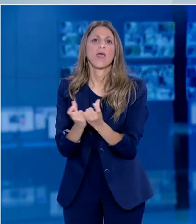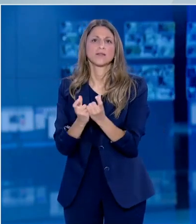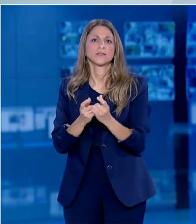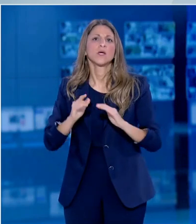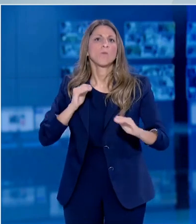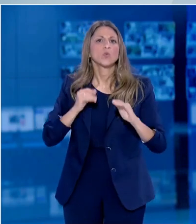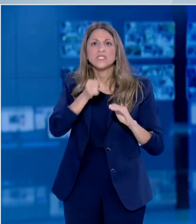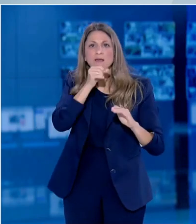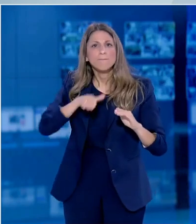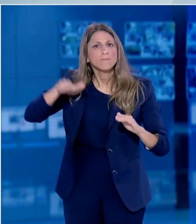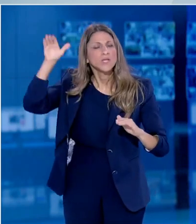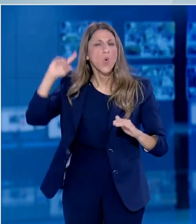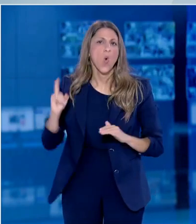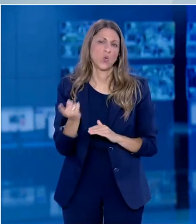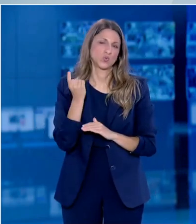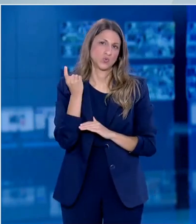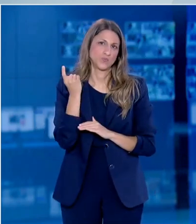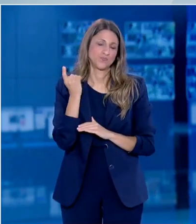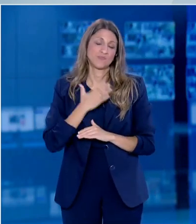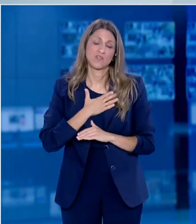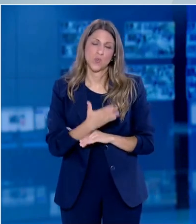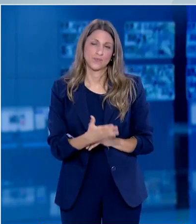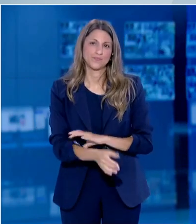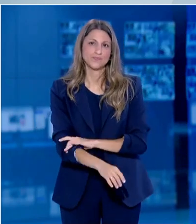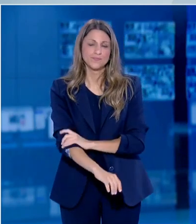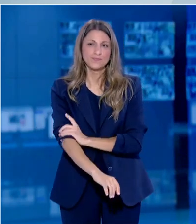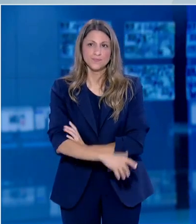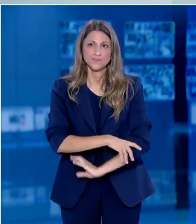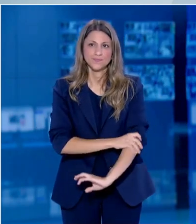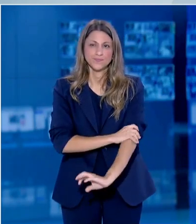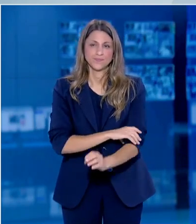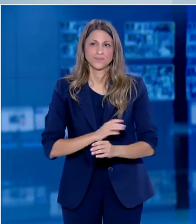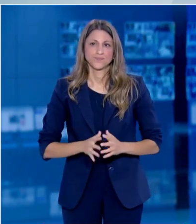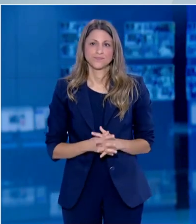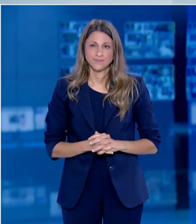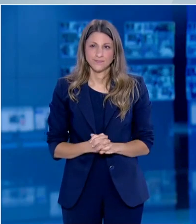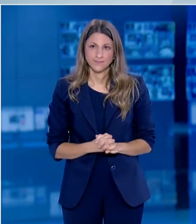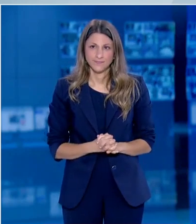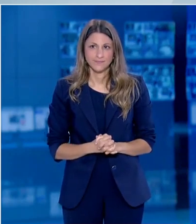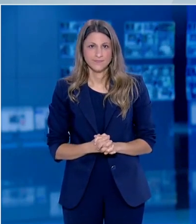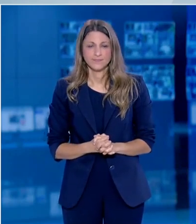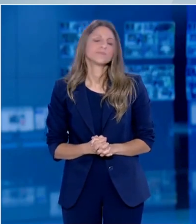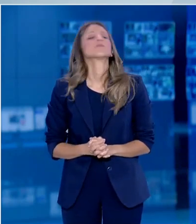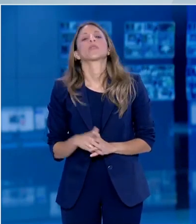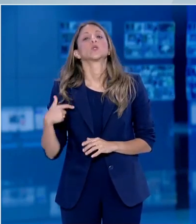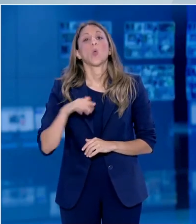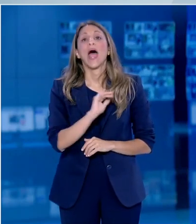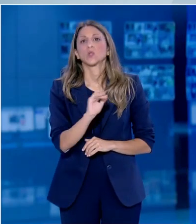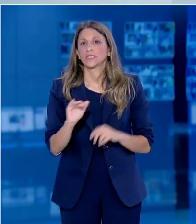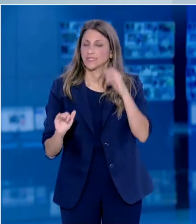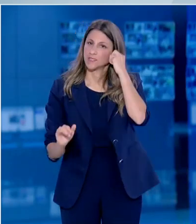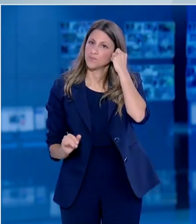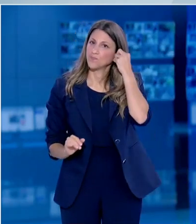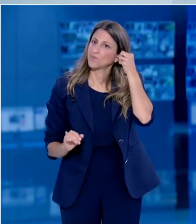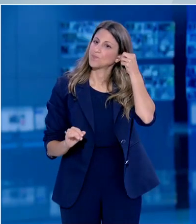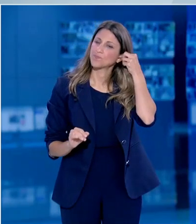προστατεύουμε όλους όσους αγαπάμε. Σας ευχαριστώ. Ευχαριστούμε κύριε Υπουργέ. Να περάσουμε σε ερωτήσεις. Η κυρία